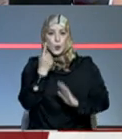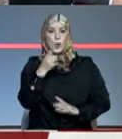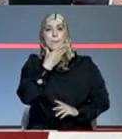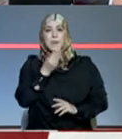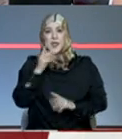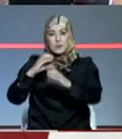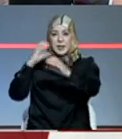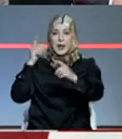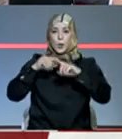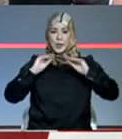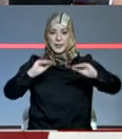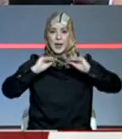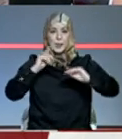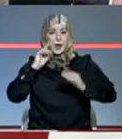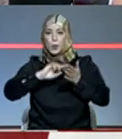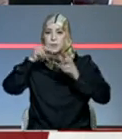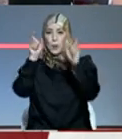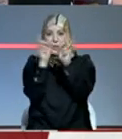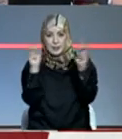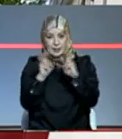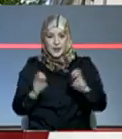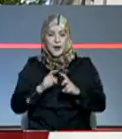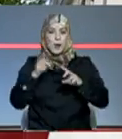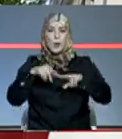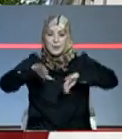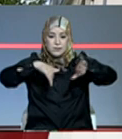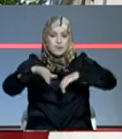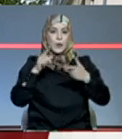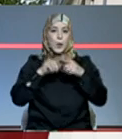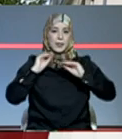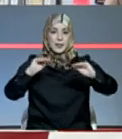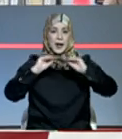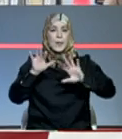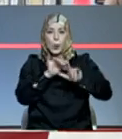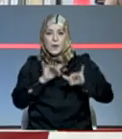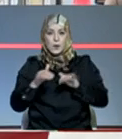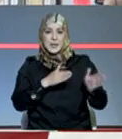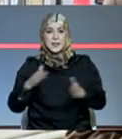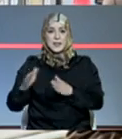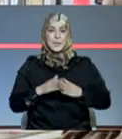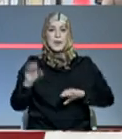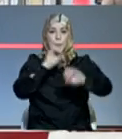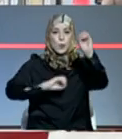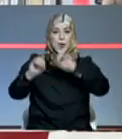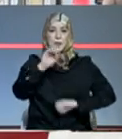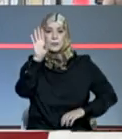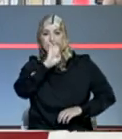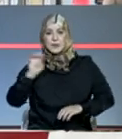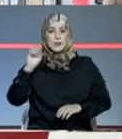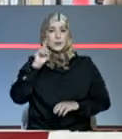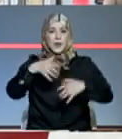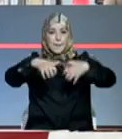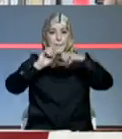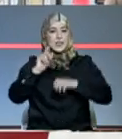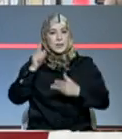غرار النقل والتربية والطاقات المتجددة والبنية الأساسية والتعليم والرقمنة المفوضية المجلس البرلمان